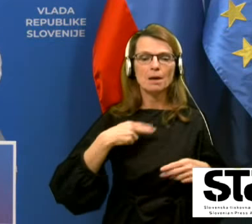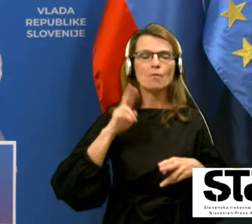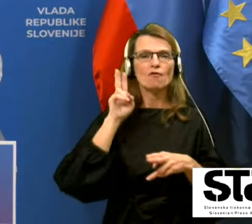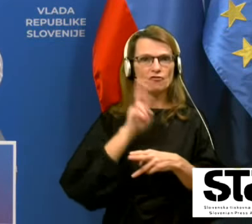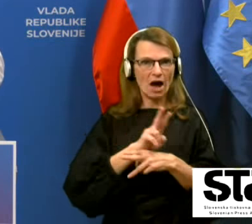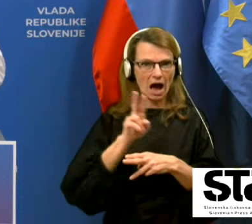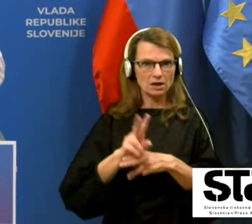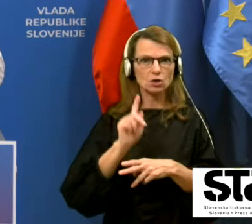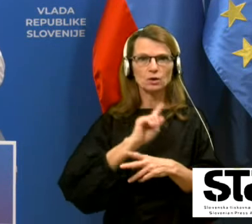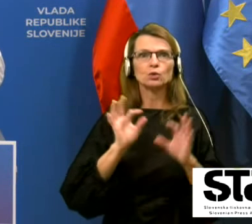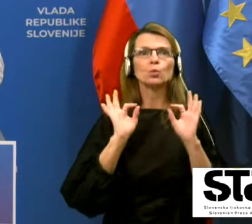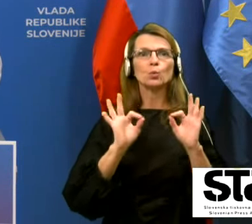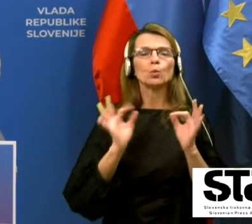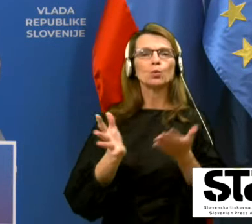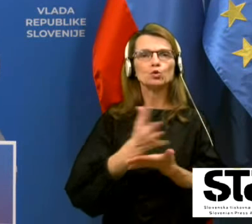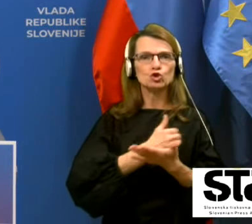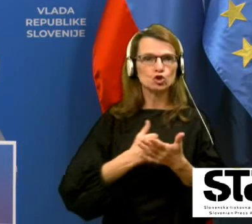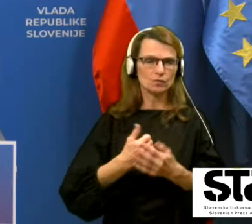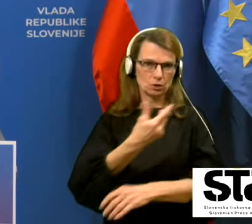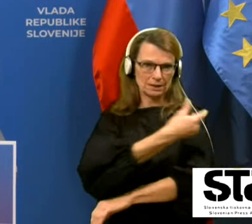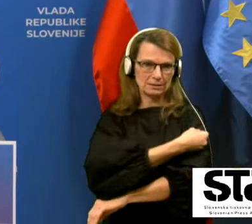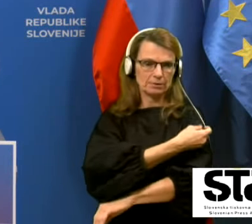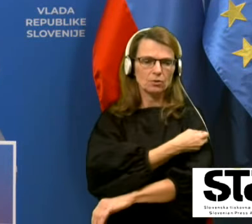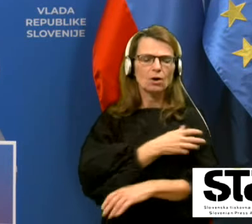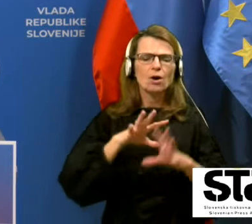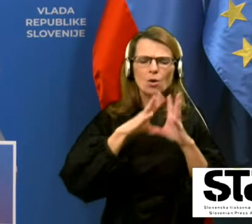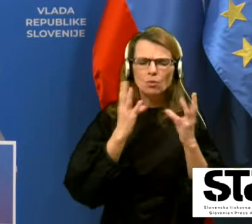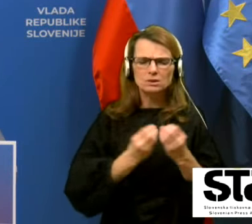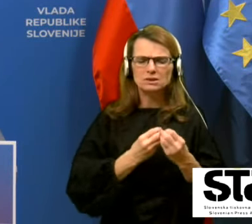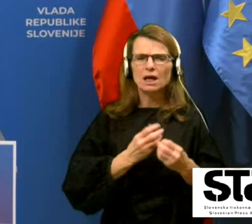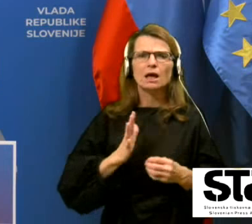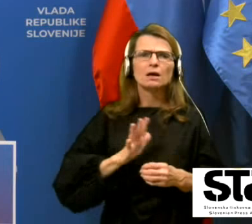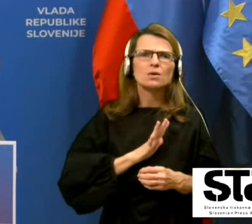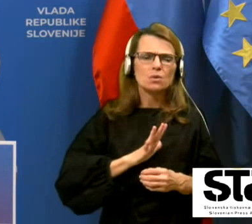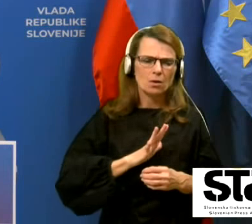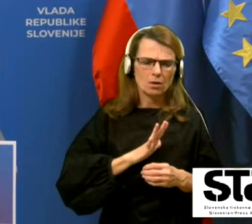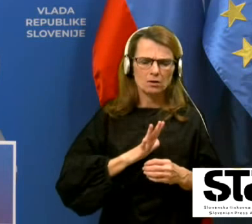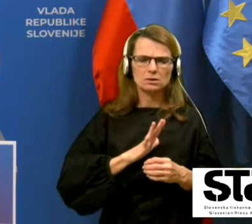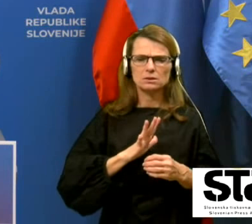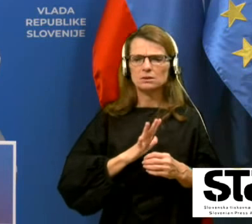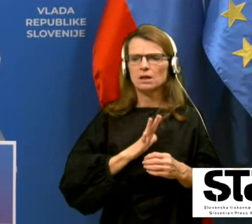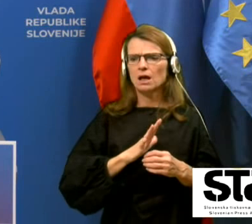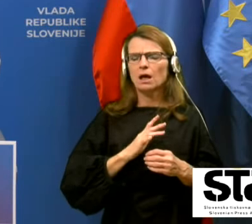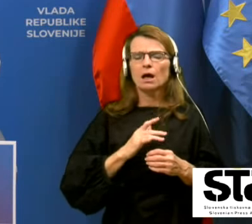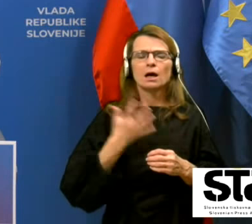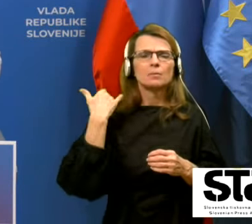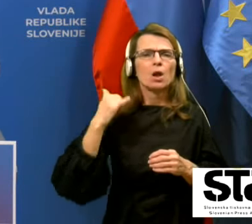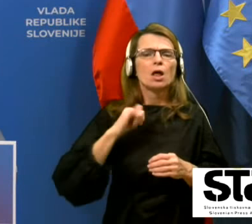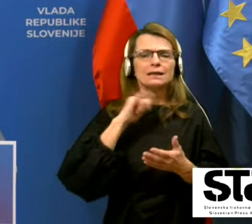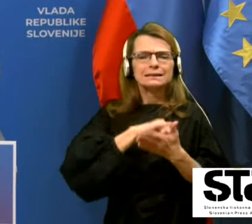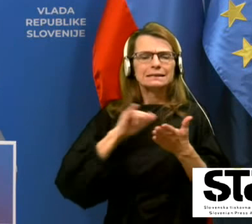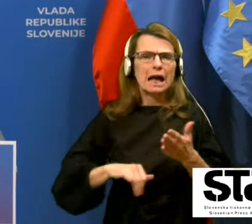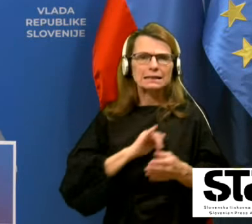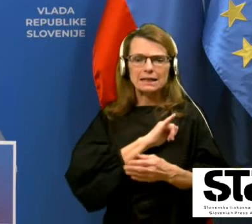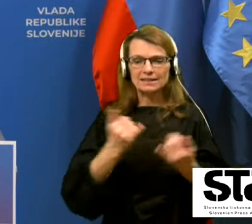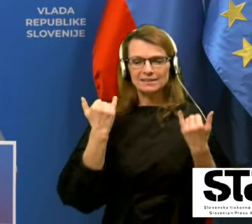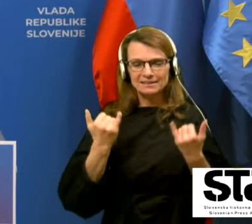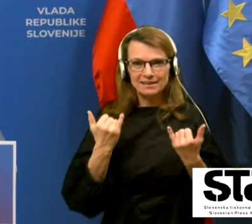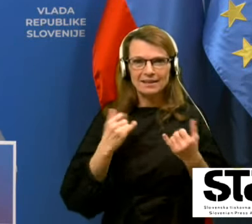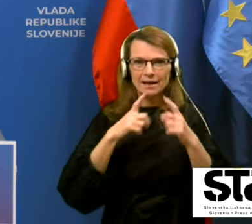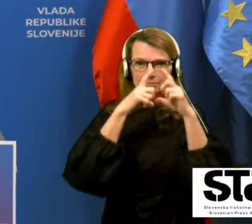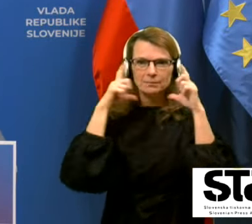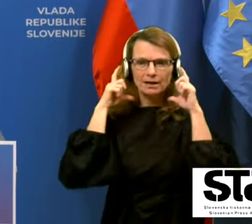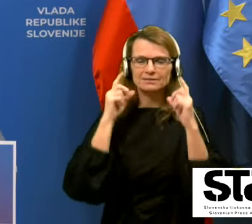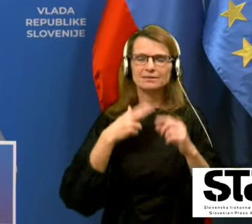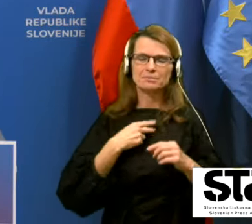Dovoljte mi, da vse te grozi, ki smo jih imeli to zadnje leto, je malna smeška pod masko. Res je. In potem gremo